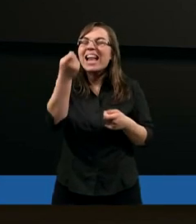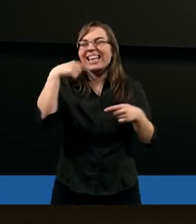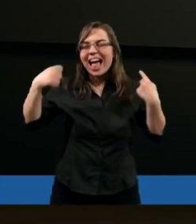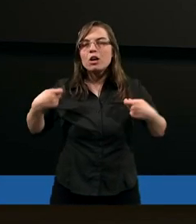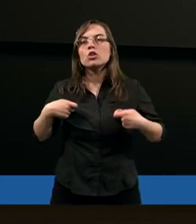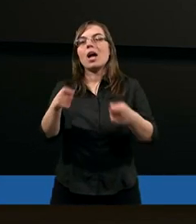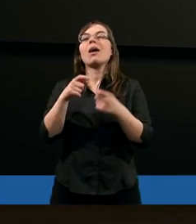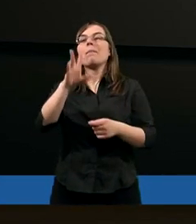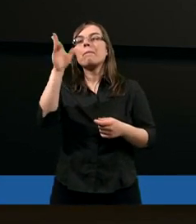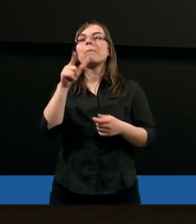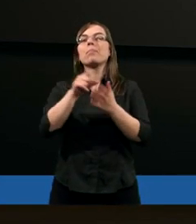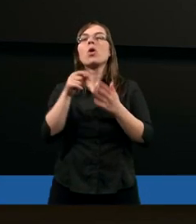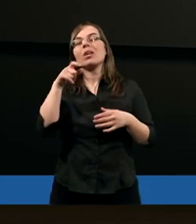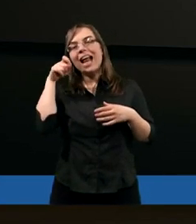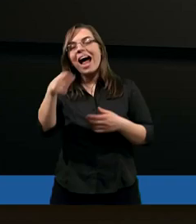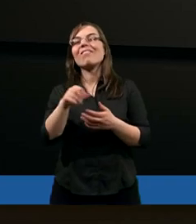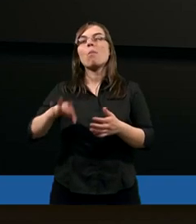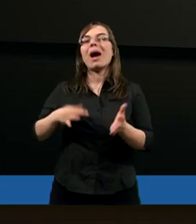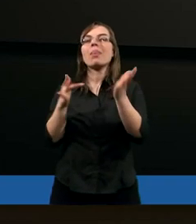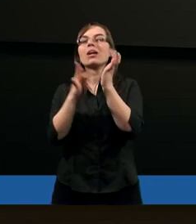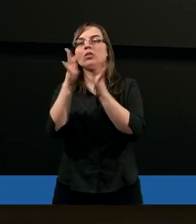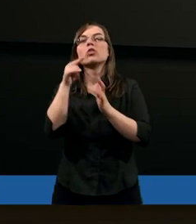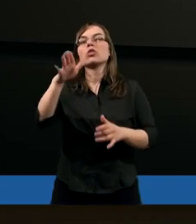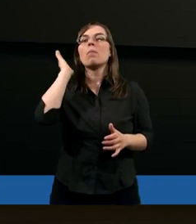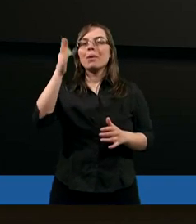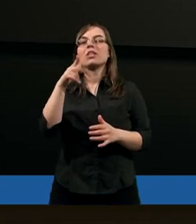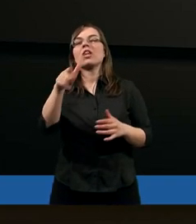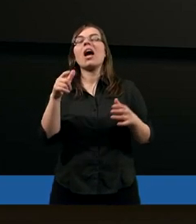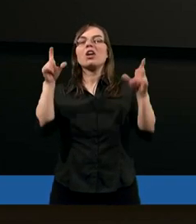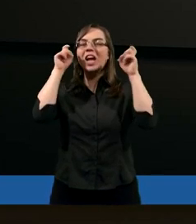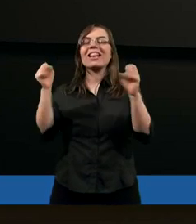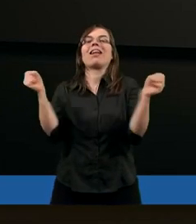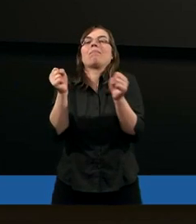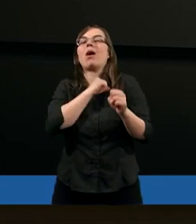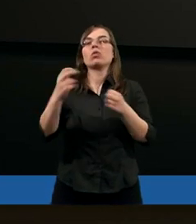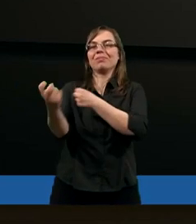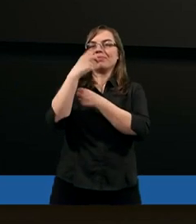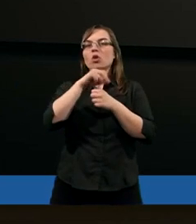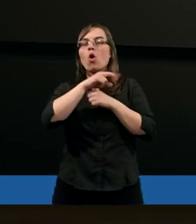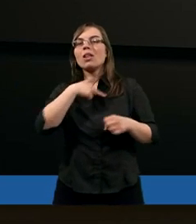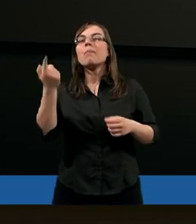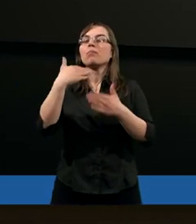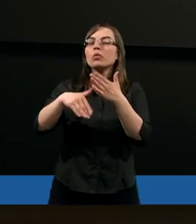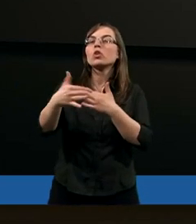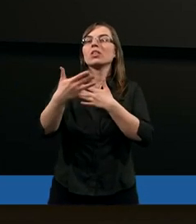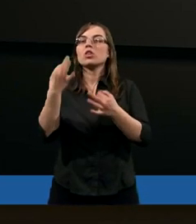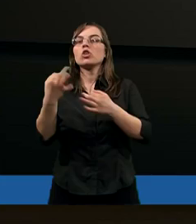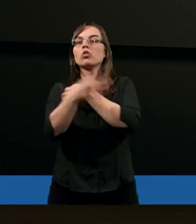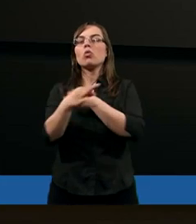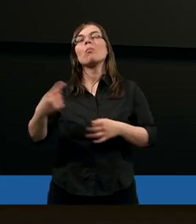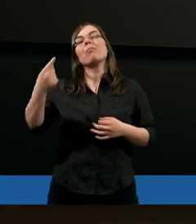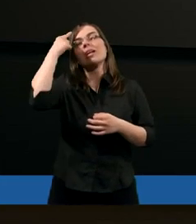tak pięknie Piotr nazwał Pana Jezusa, lew będzie się bał do nas podejść. Podczas dzisiejszego studium